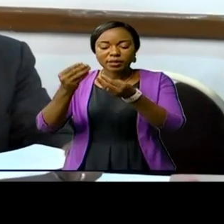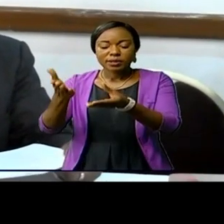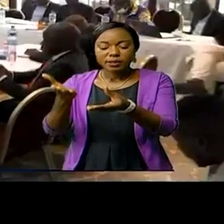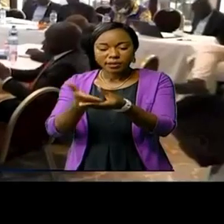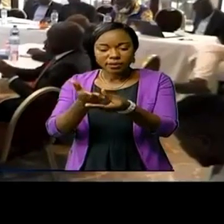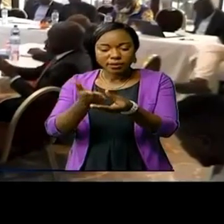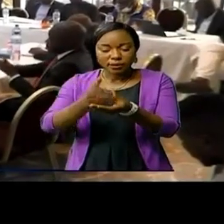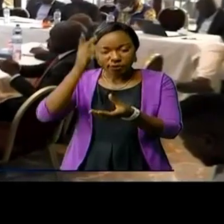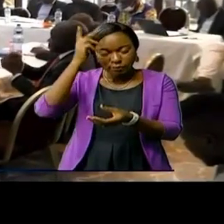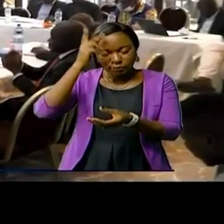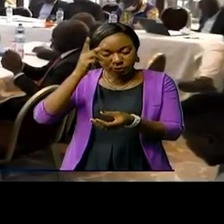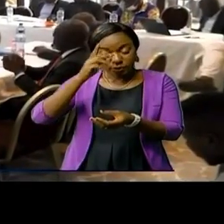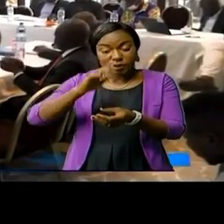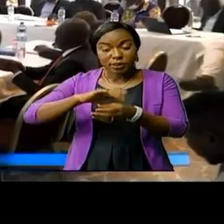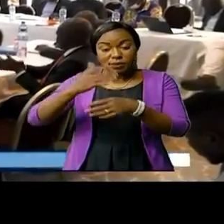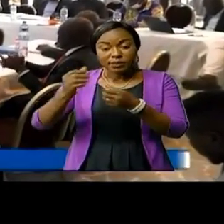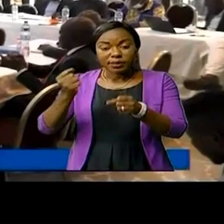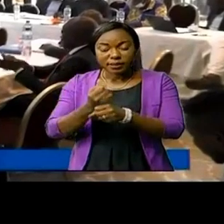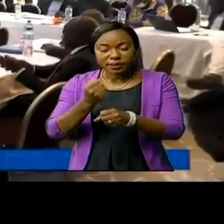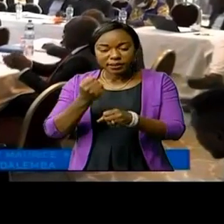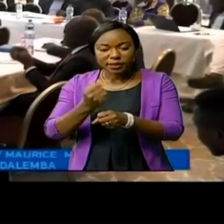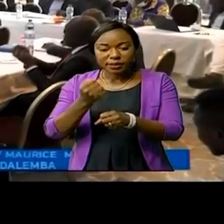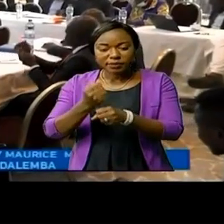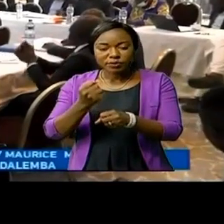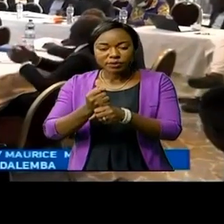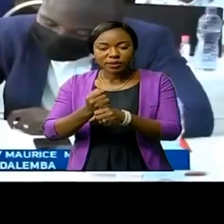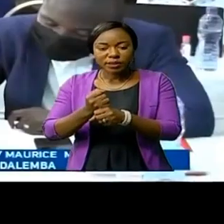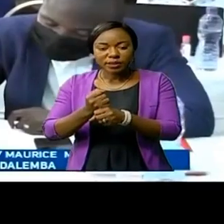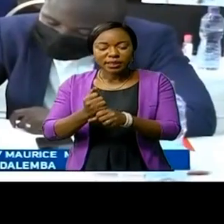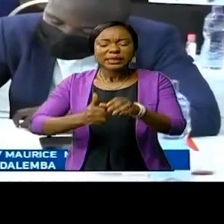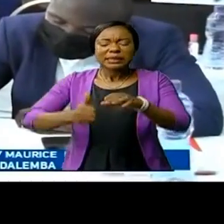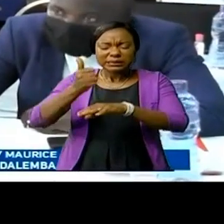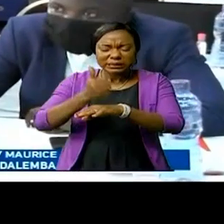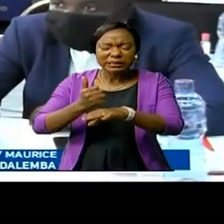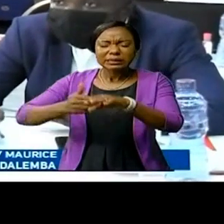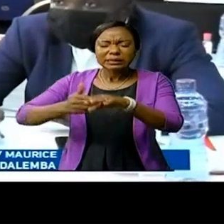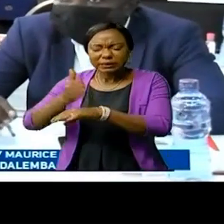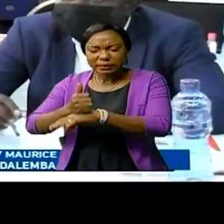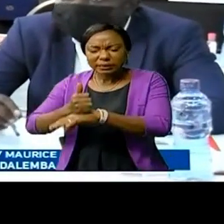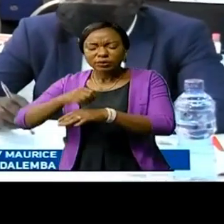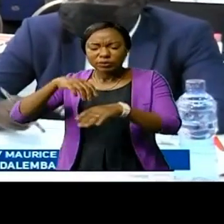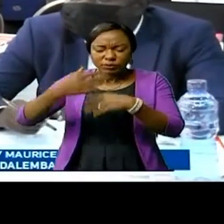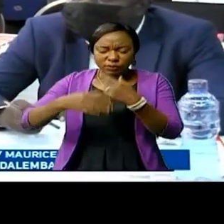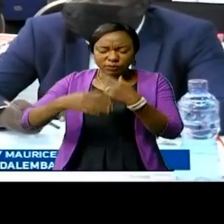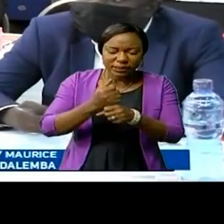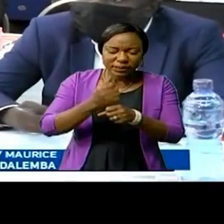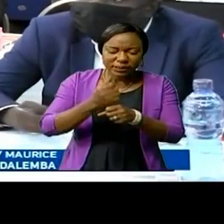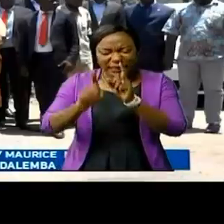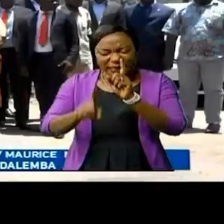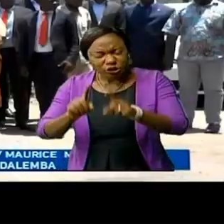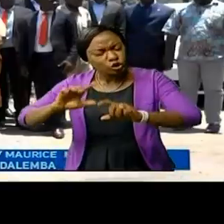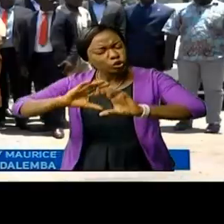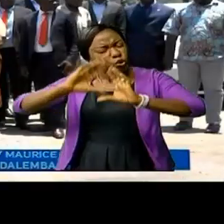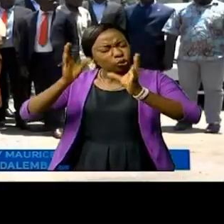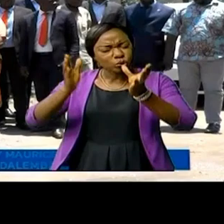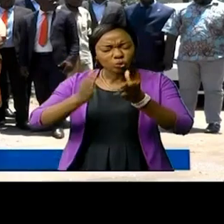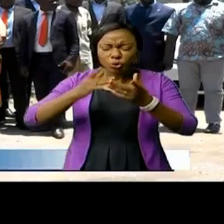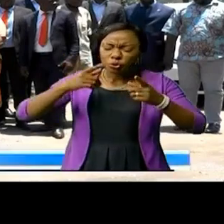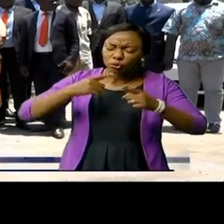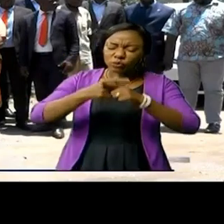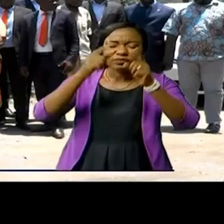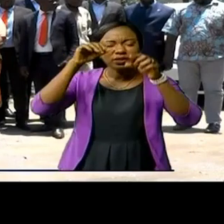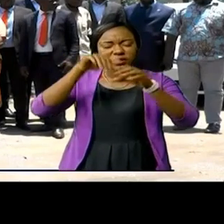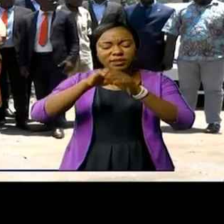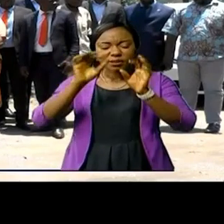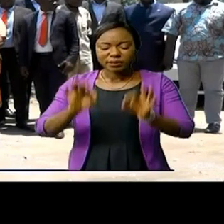de politique. Signalons que ces travaux augurent une série d'ateliers devant traiter toutes les questions qui se posent dans le